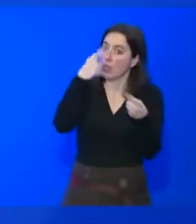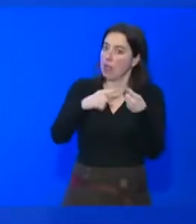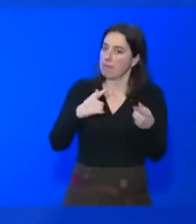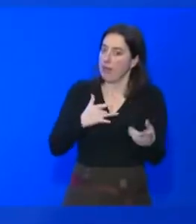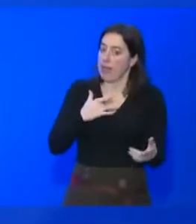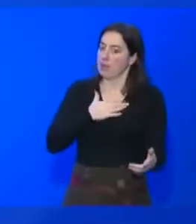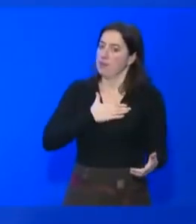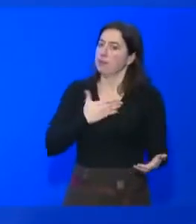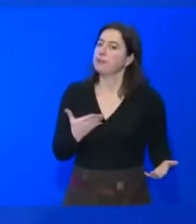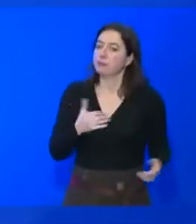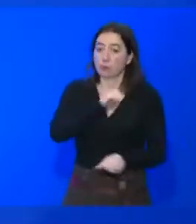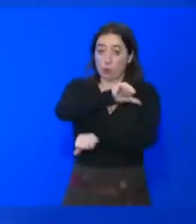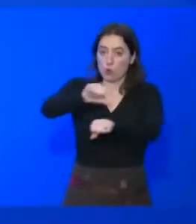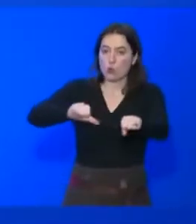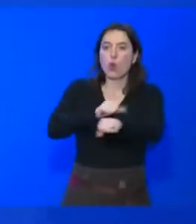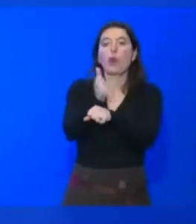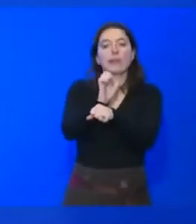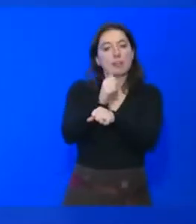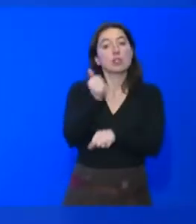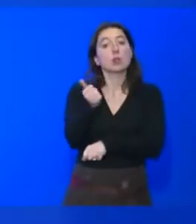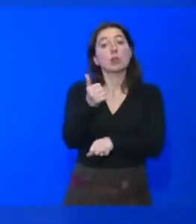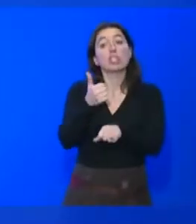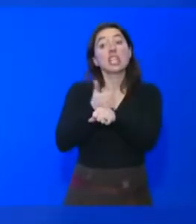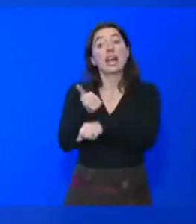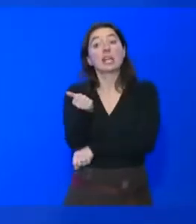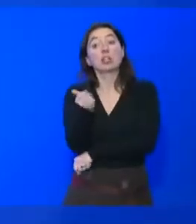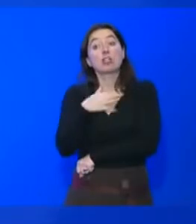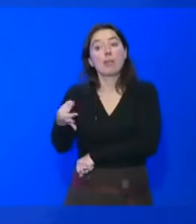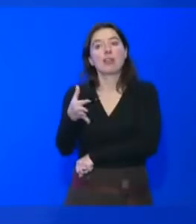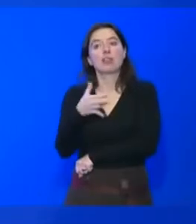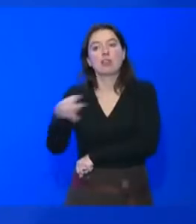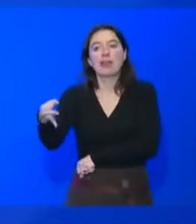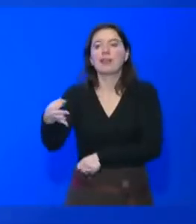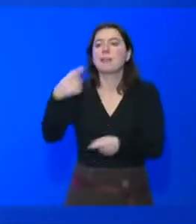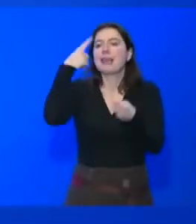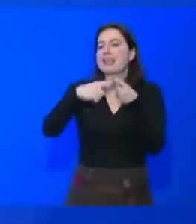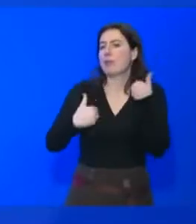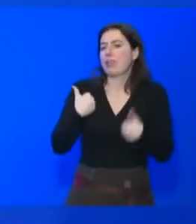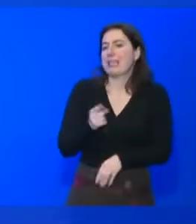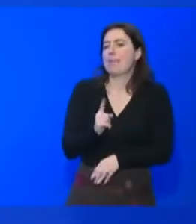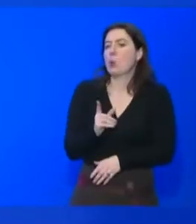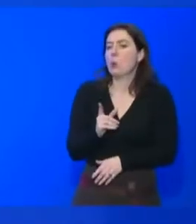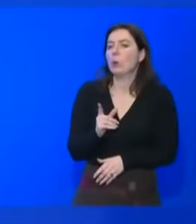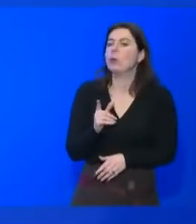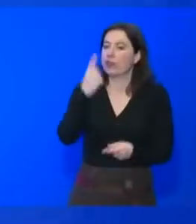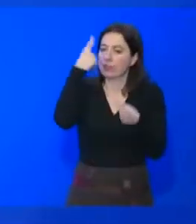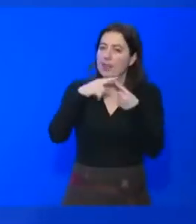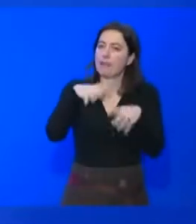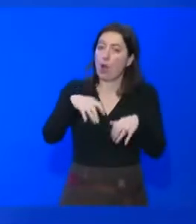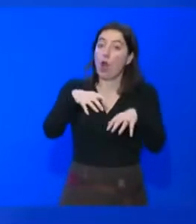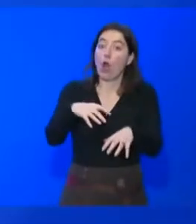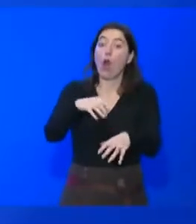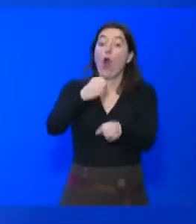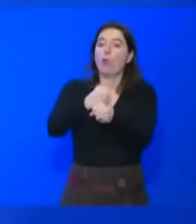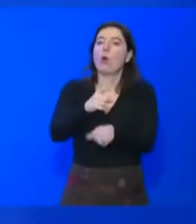Donc, une heure d'émission toutes les semaines, mais je ne pouvais pas vraiment aborder la question du handicap. Cela dit, le fait déjà qu'en allumant votre